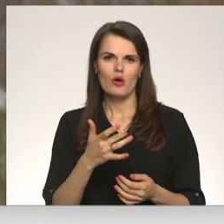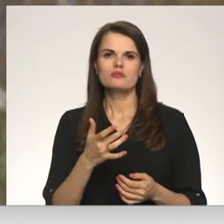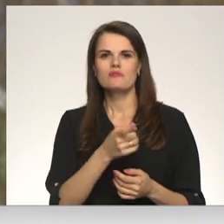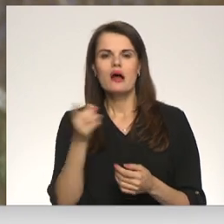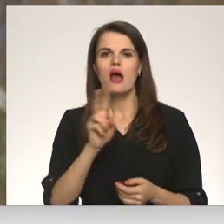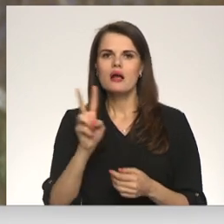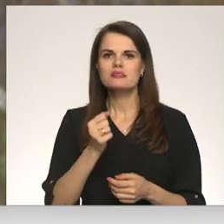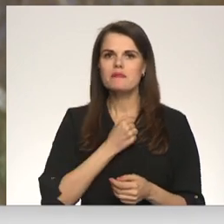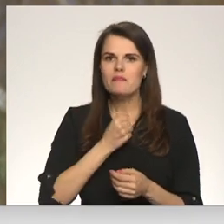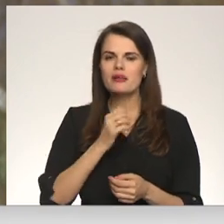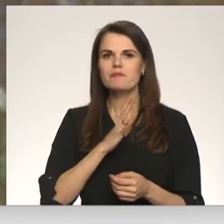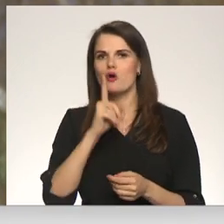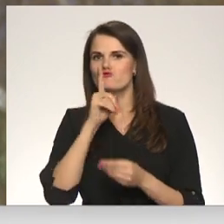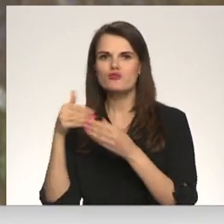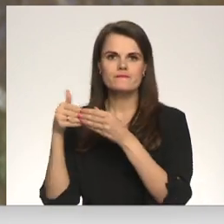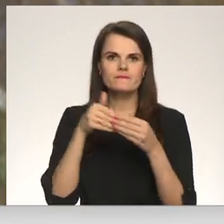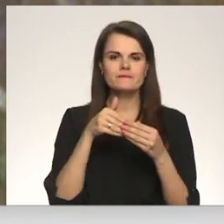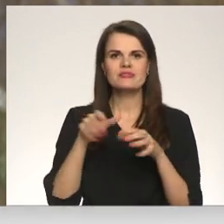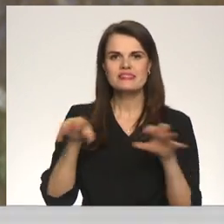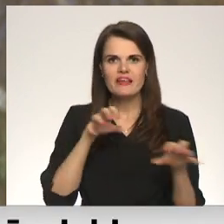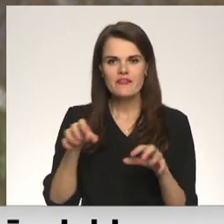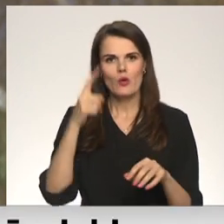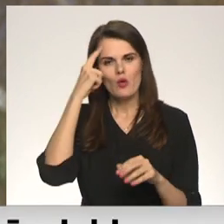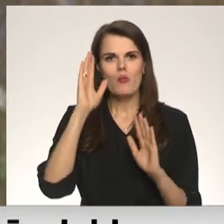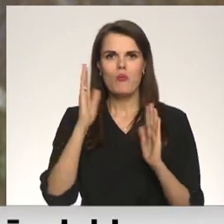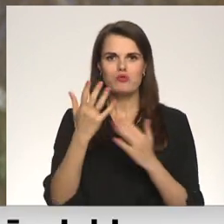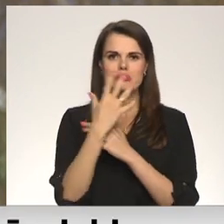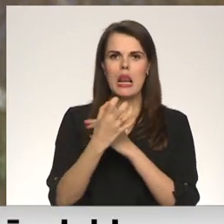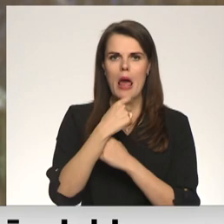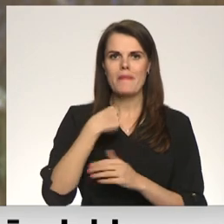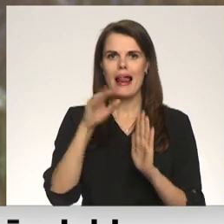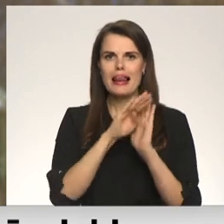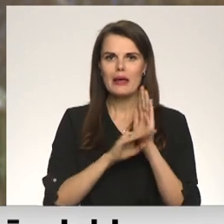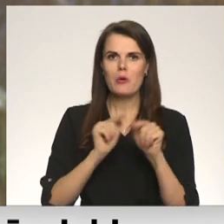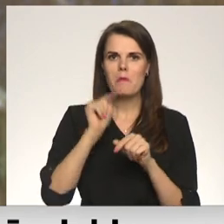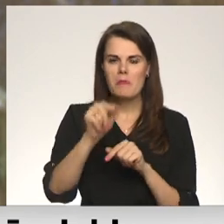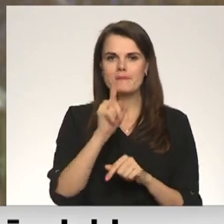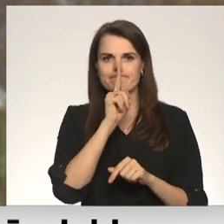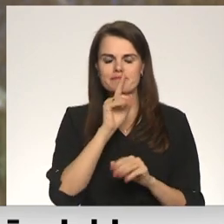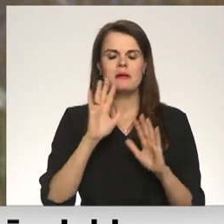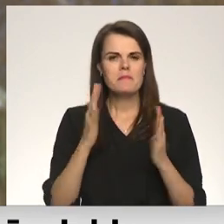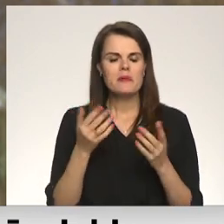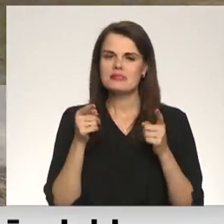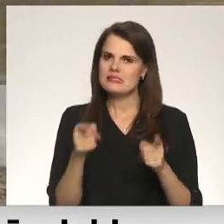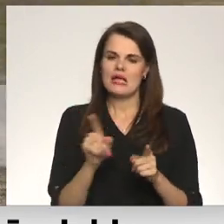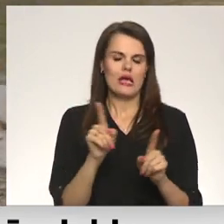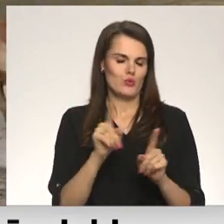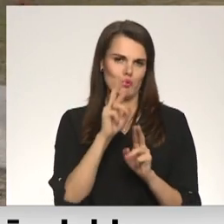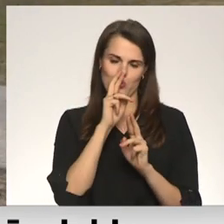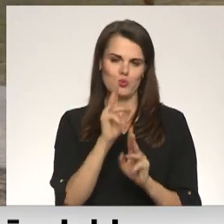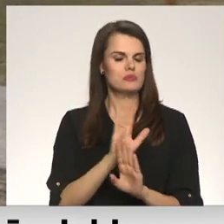baidās, ka viņš ir pārkāpis likumu un domā, ka varbūt labāk neinformēt, bet tā ir liela kļūda.